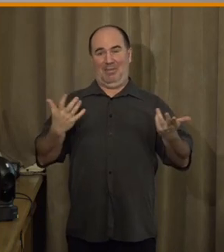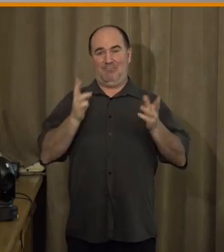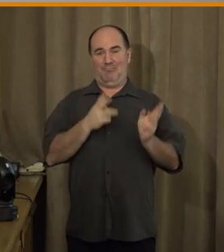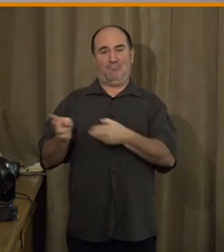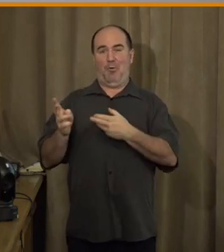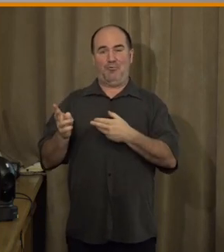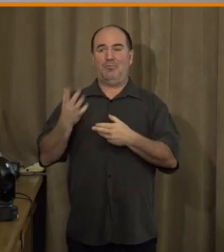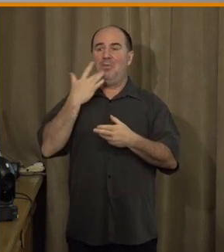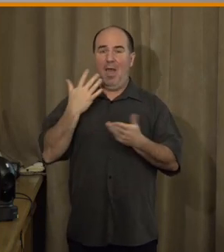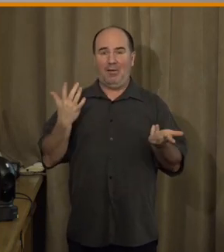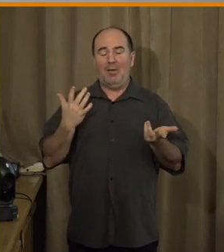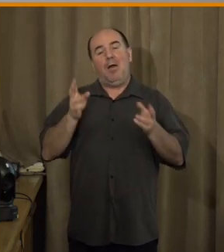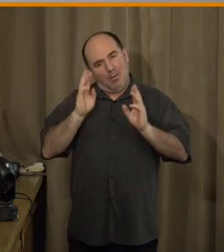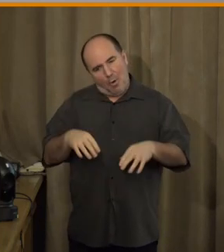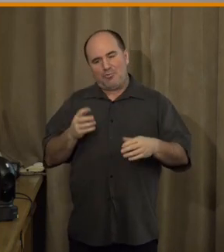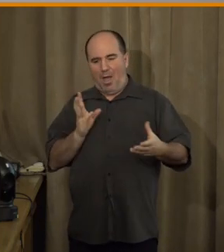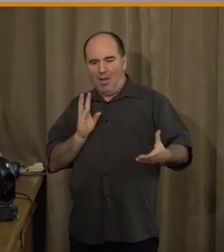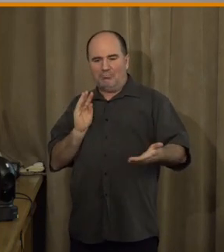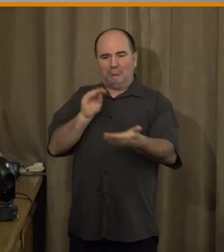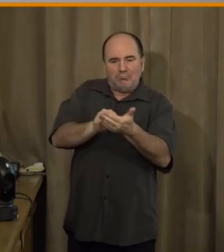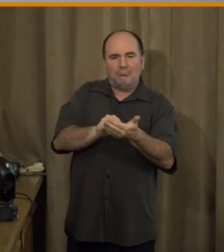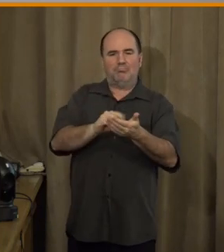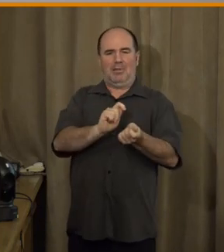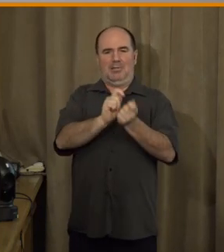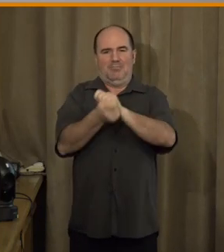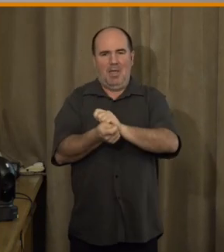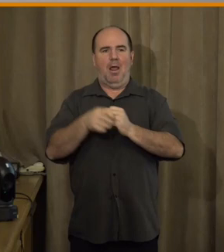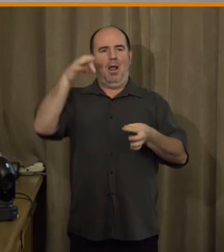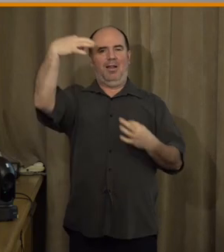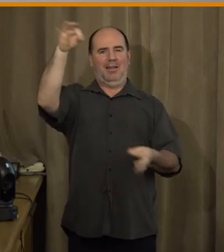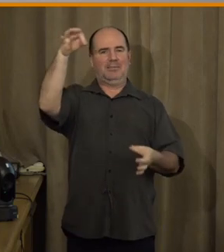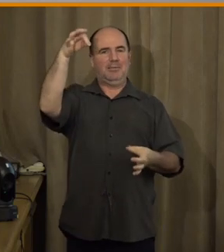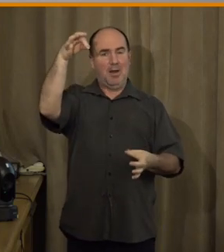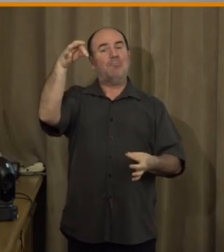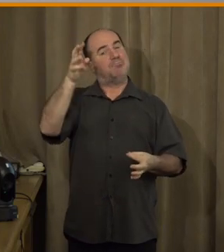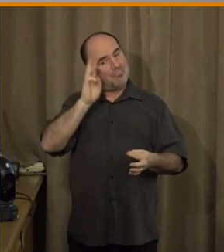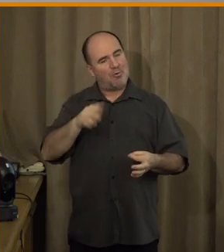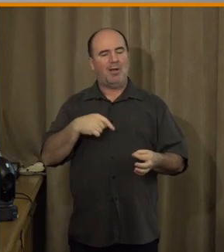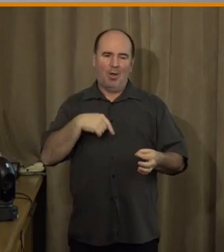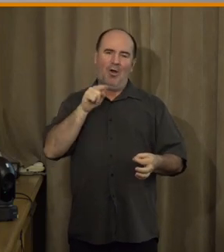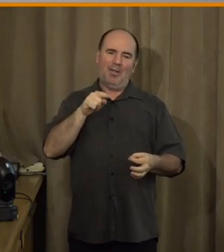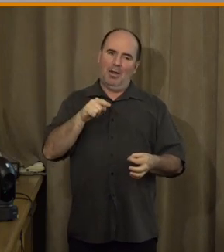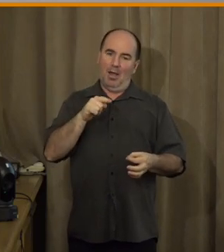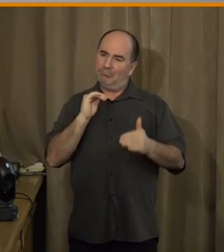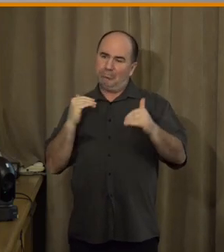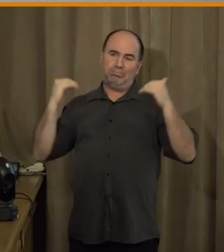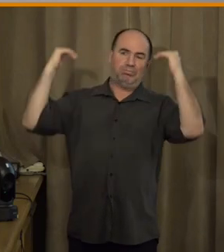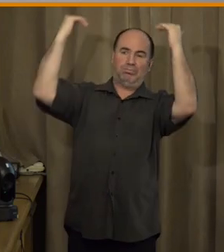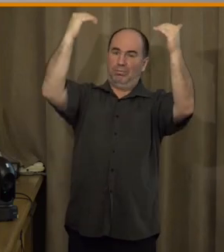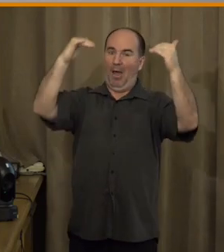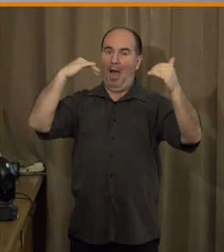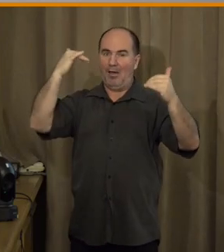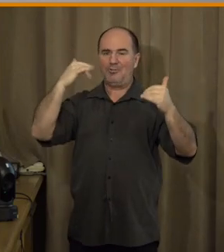prosadit možná do té listiny. samozřejmě je to jako velmi kontroverzní dávat něco do listiny a naprosto chápu ty